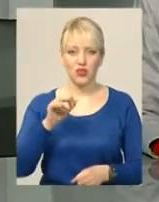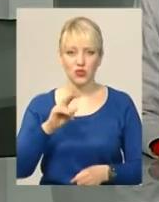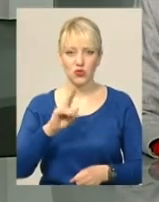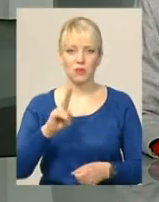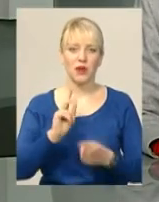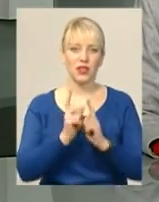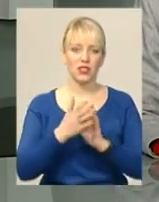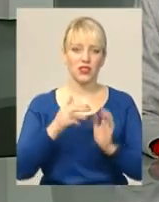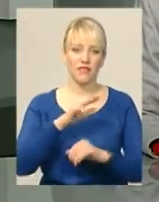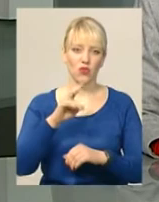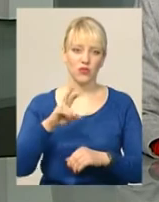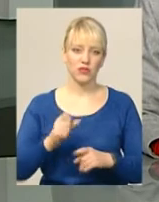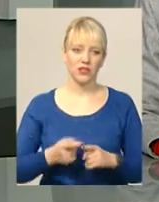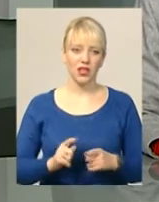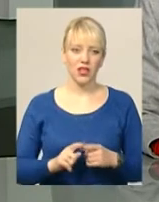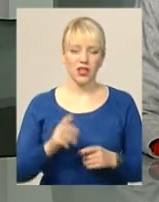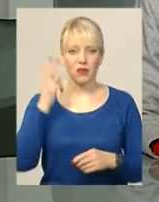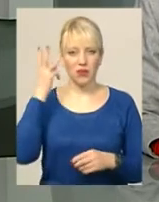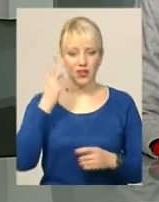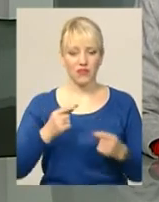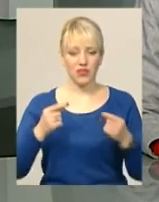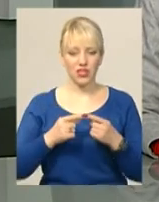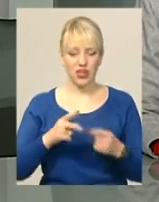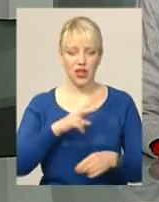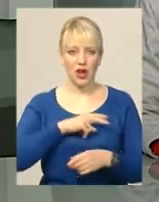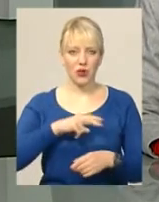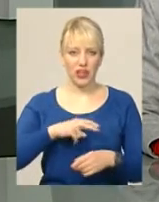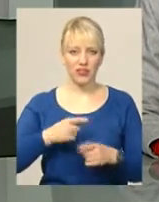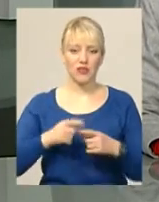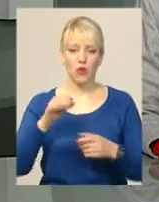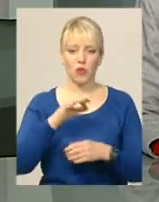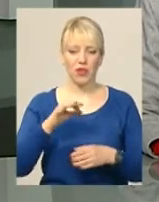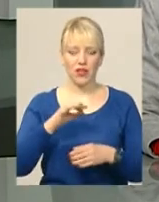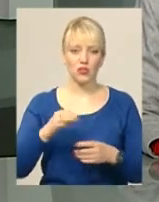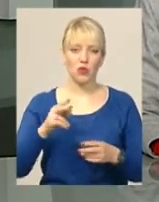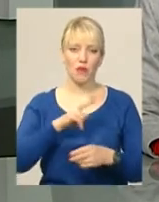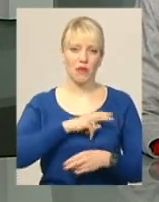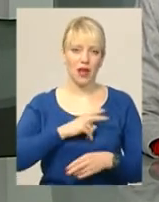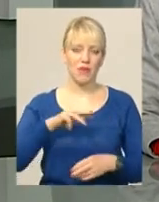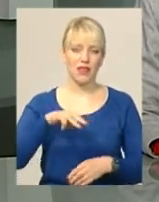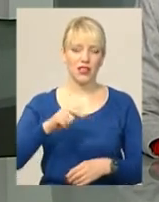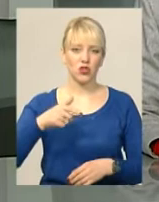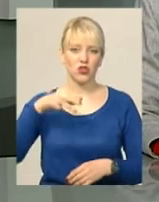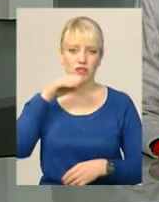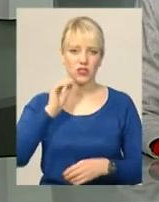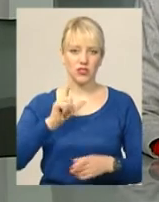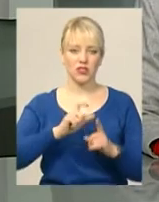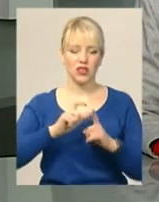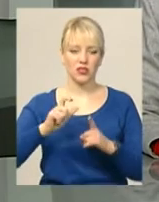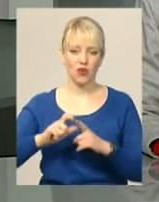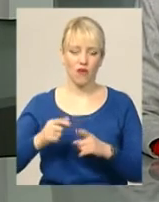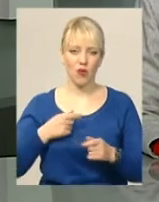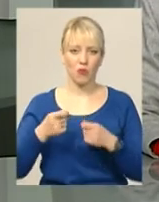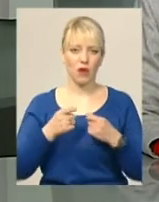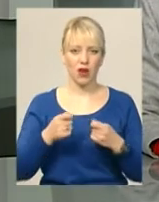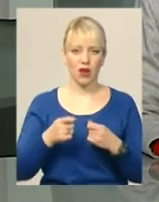На Хмельниччині визначили цьогорічних лауреатів обласної премії імені Тараса Шевченка. За словами начальниці управління культури, національностей та